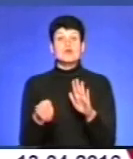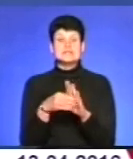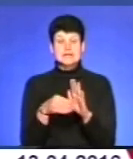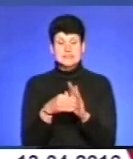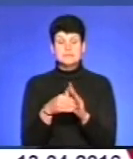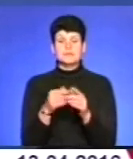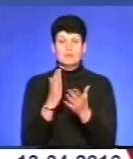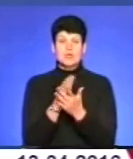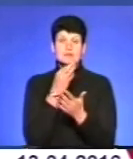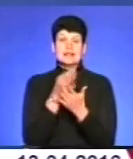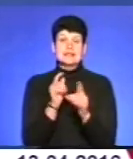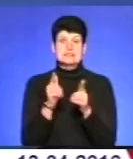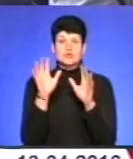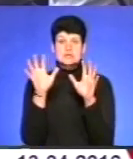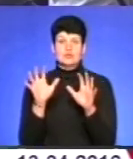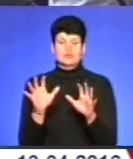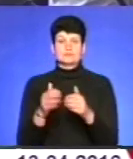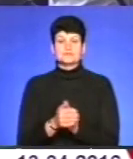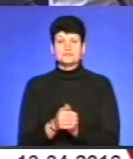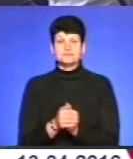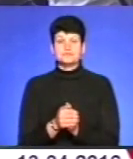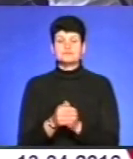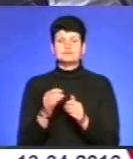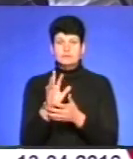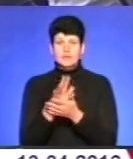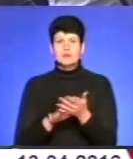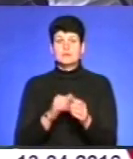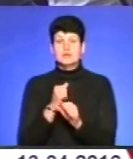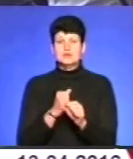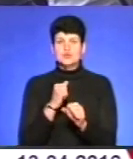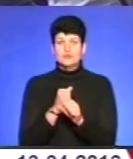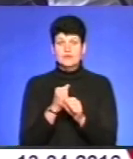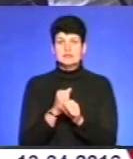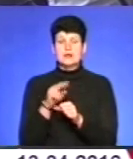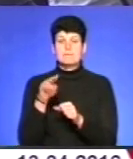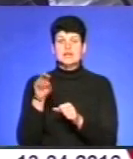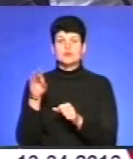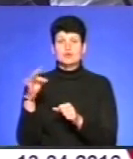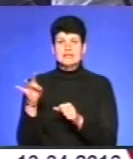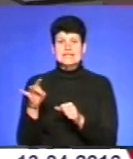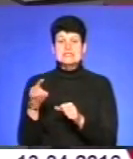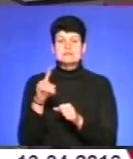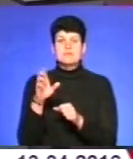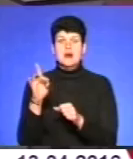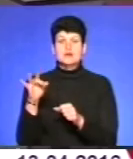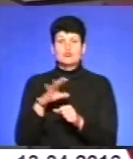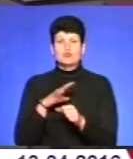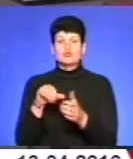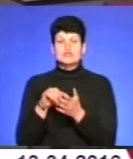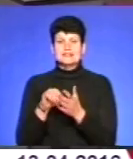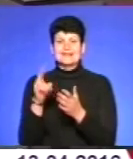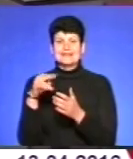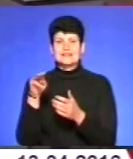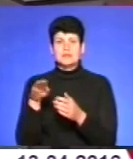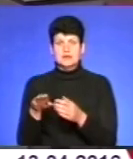згідно закону. Тому ці питання закриваються. Продовжує працювати у лавах поліції патрульний зіз Баража, що був учасником ДТП, в результаті